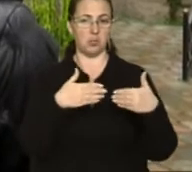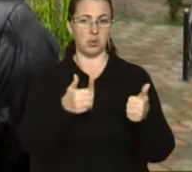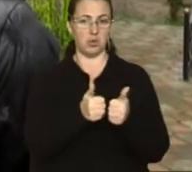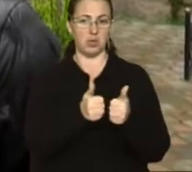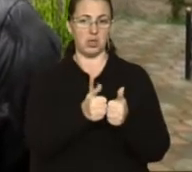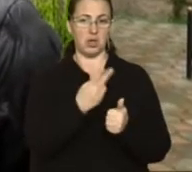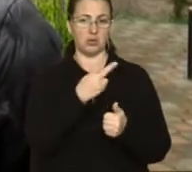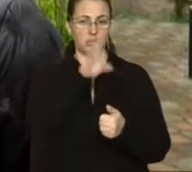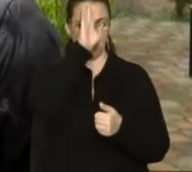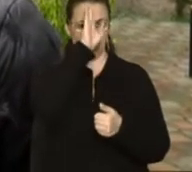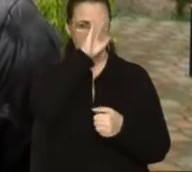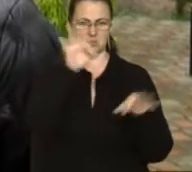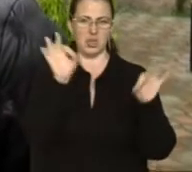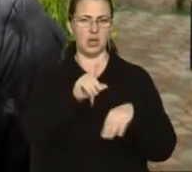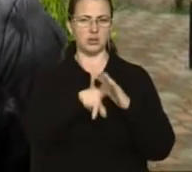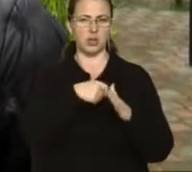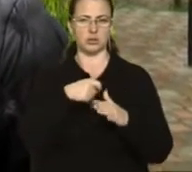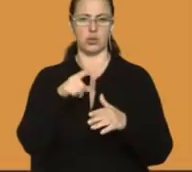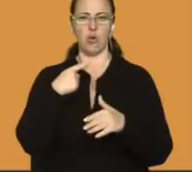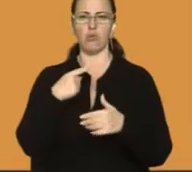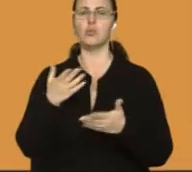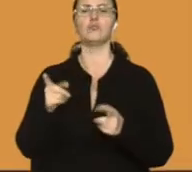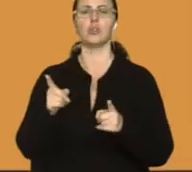пізнала. Кажу, Валі, що таке? Нам треба пашу.